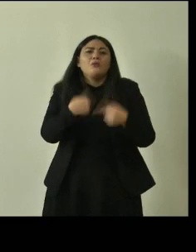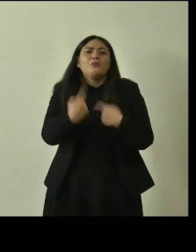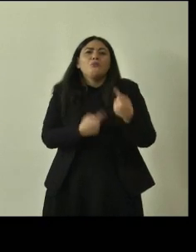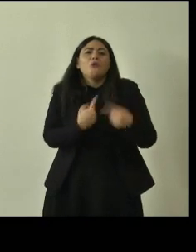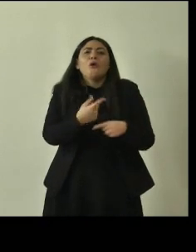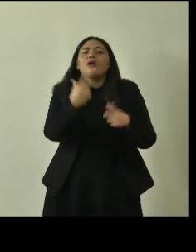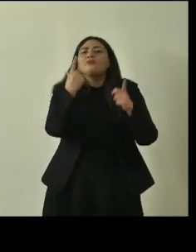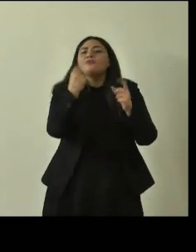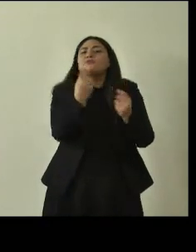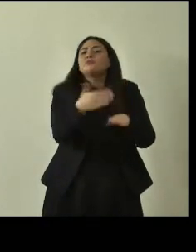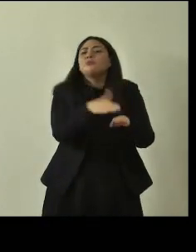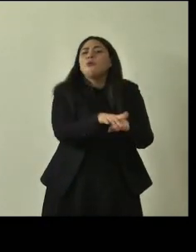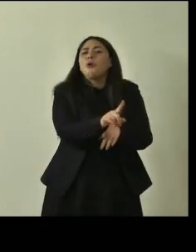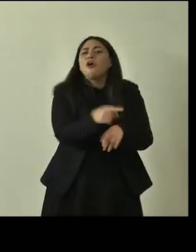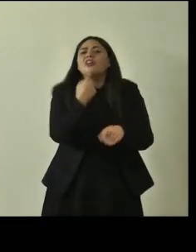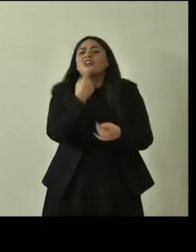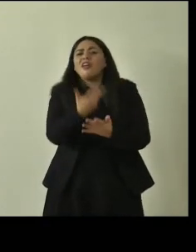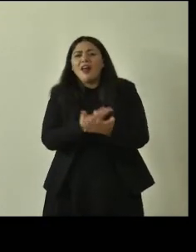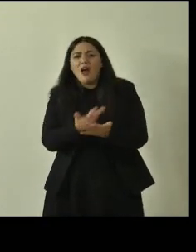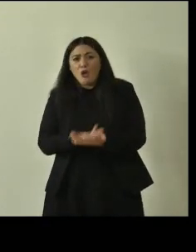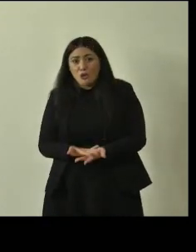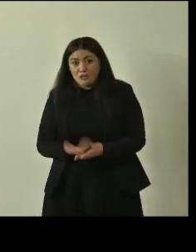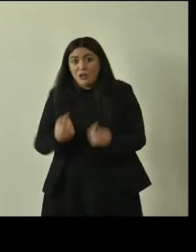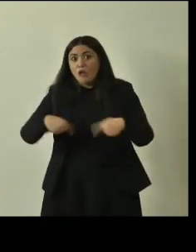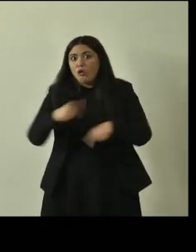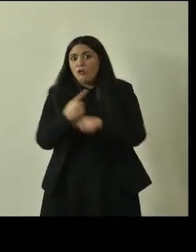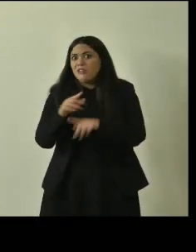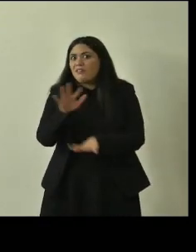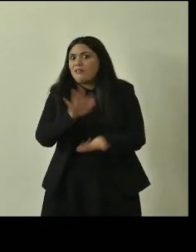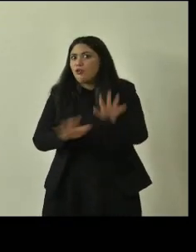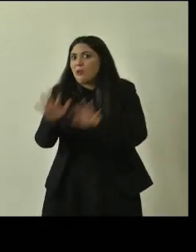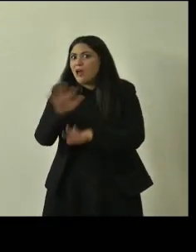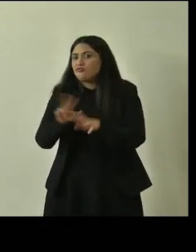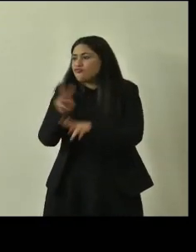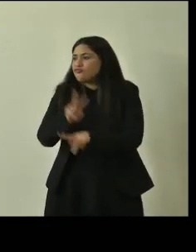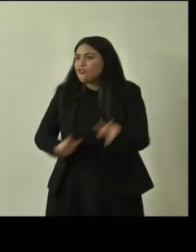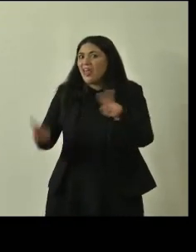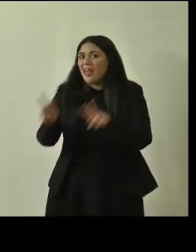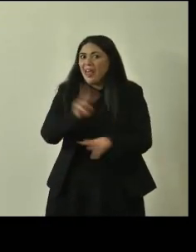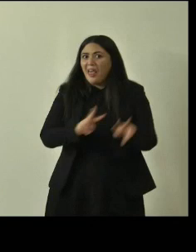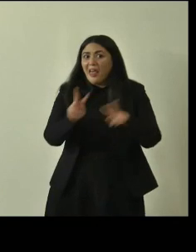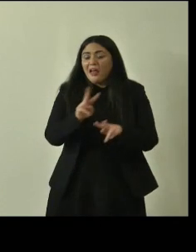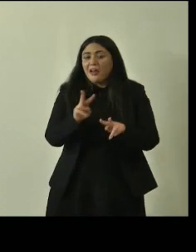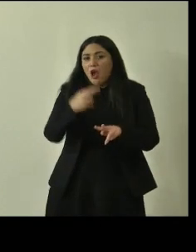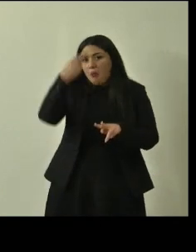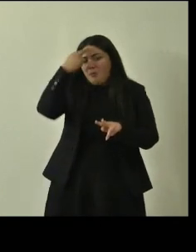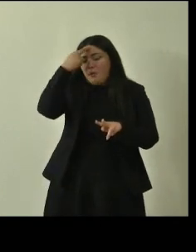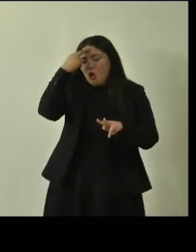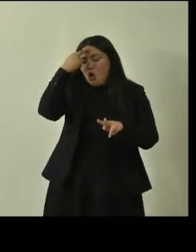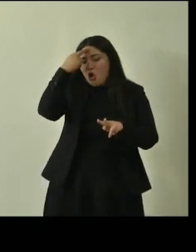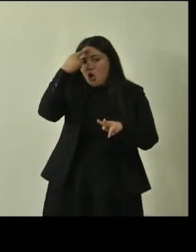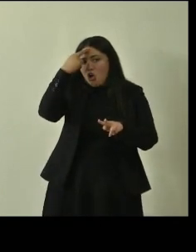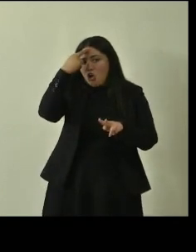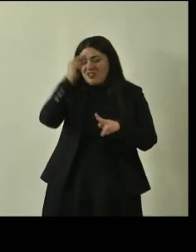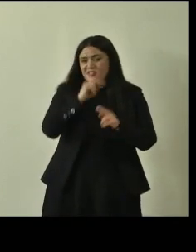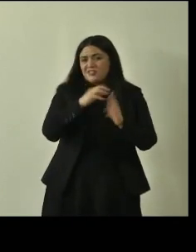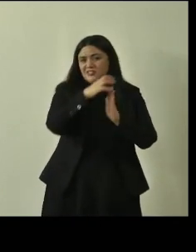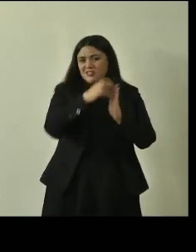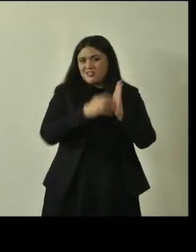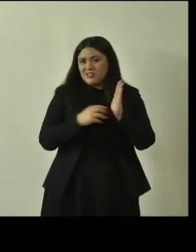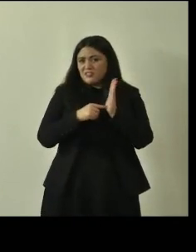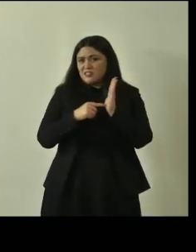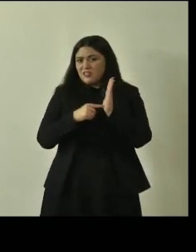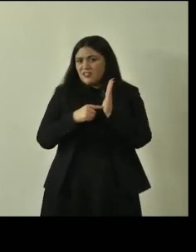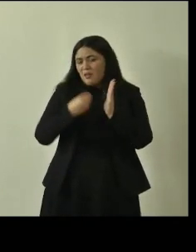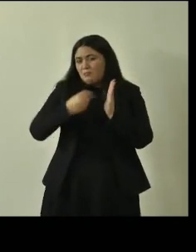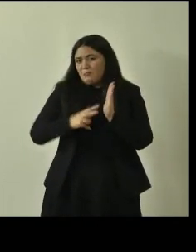catturare queste informazioni storiche prima che le perdiamo per sempre quindi una